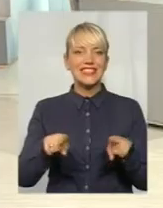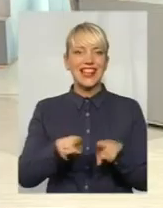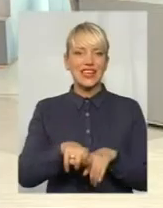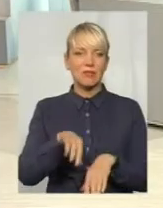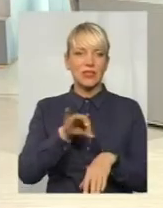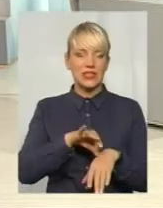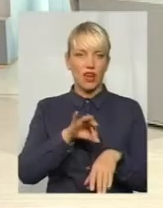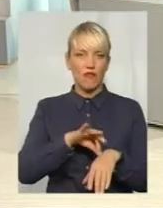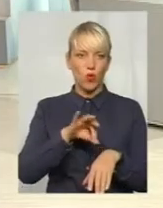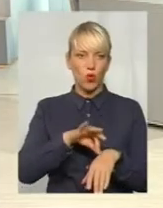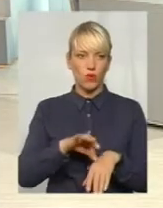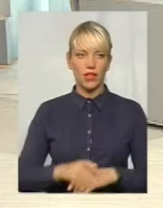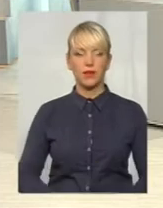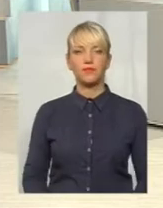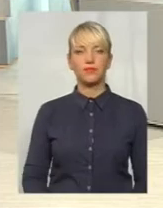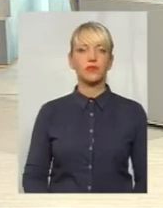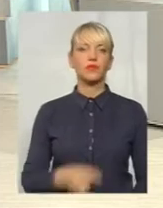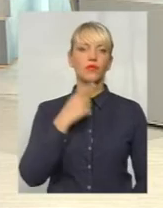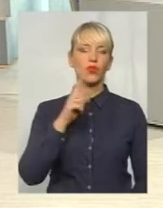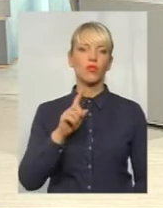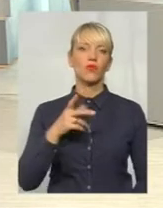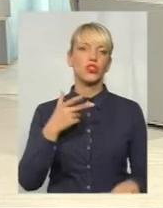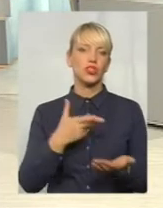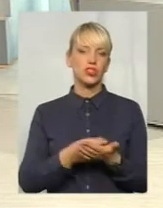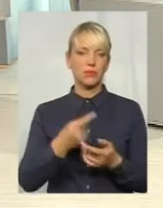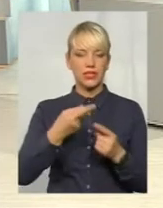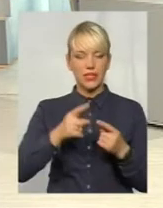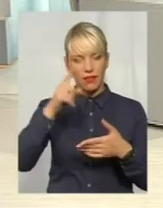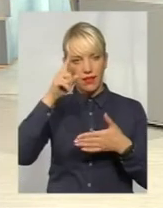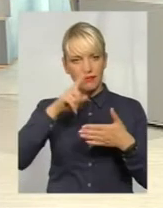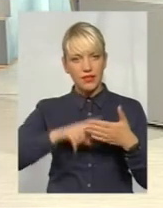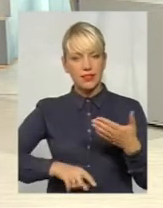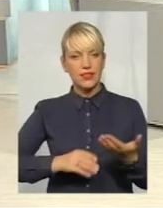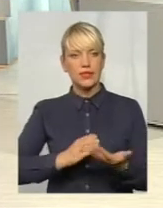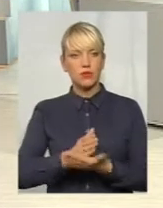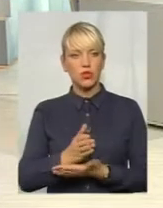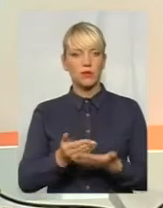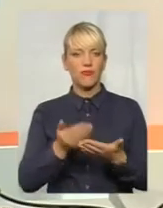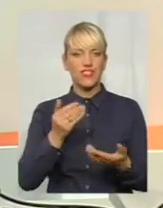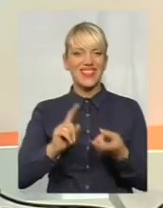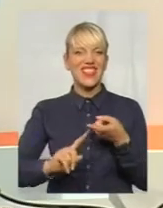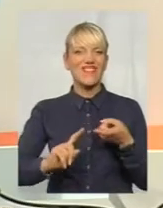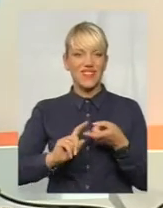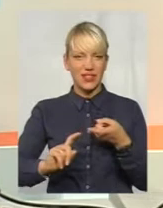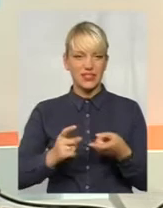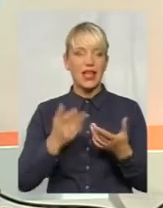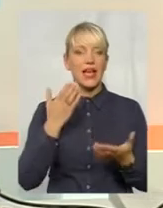Я зрозумію. Ну, кажуть, що щеплення – це надійний спосіб від якихось інфекцій. Безумовно. Безумовно.